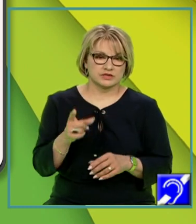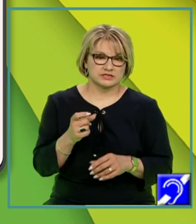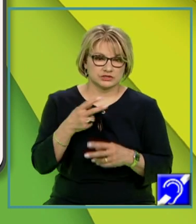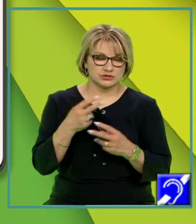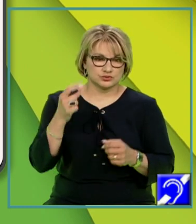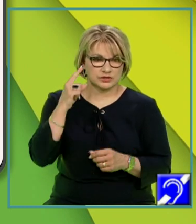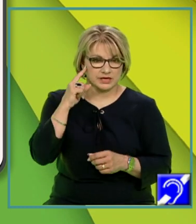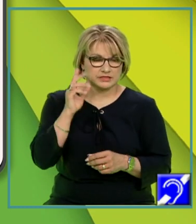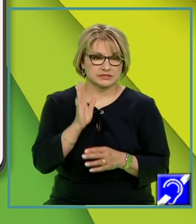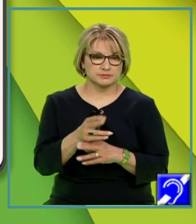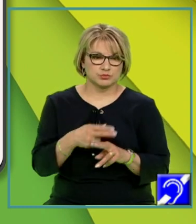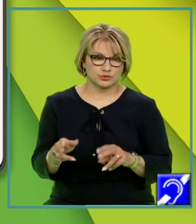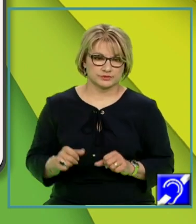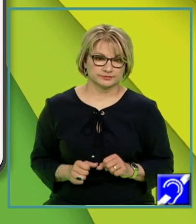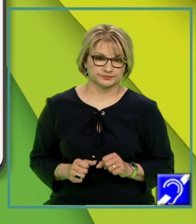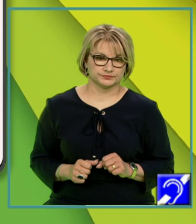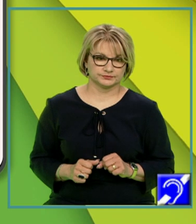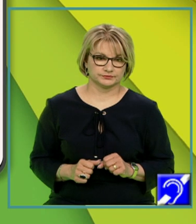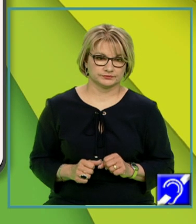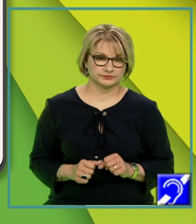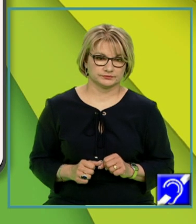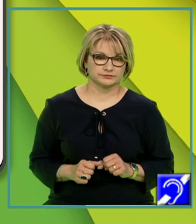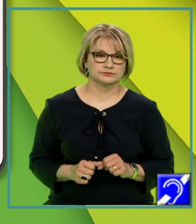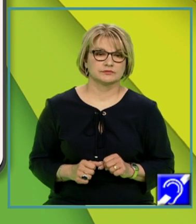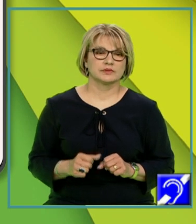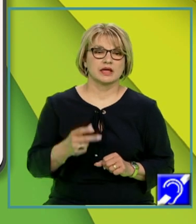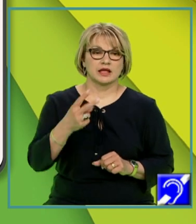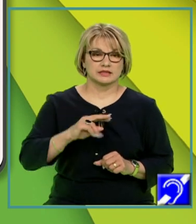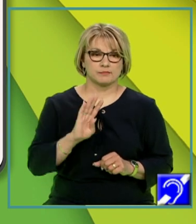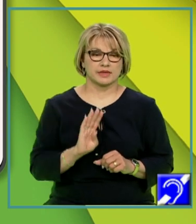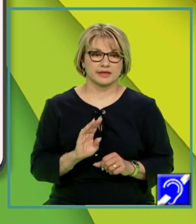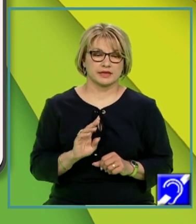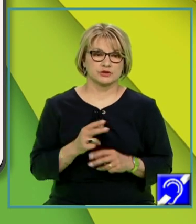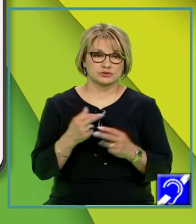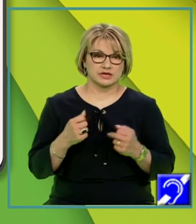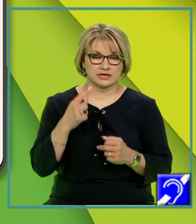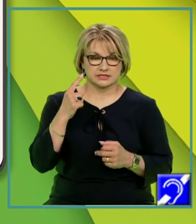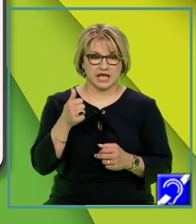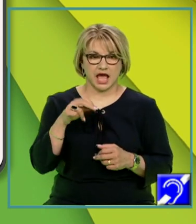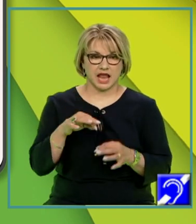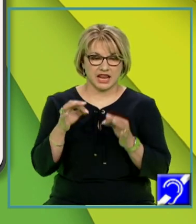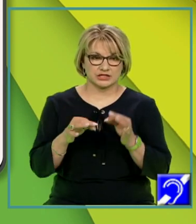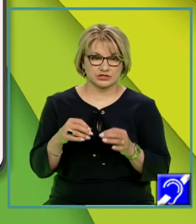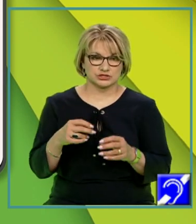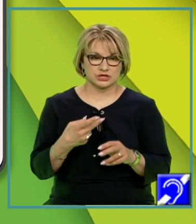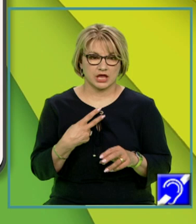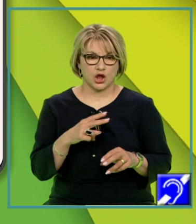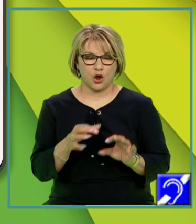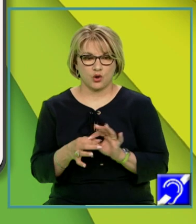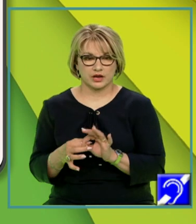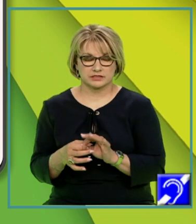astfel încât ele sunt independente de orice experiență. Conceptului B, judecății analitice, îi va corespunde